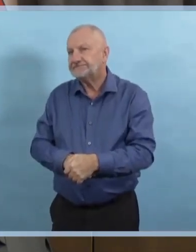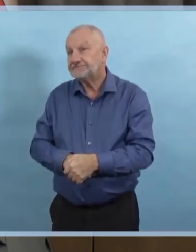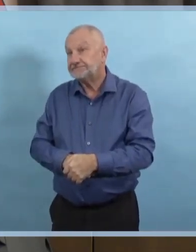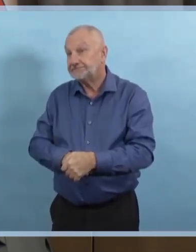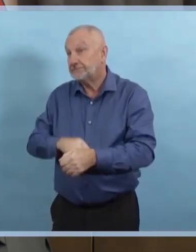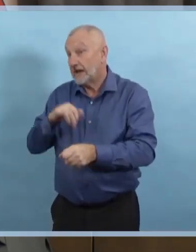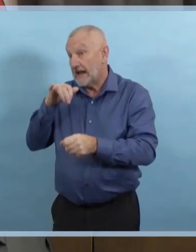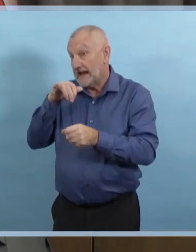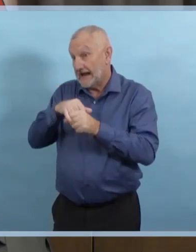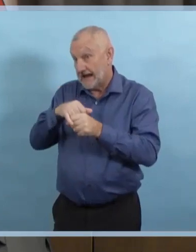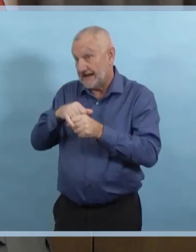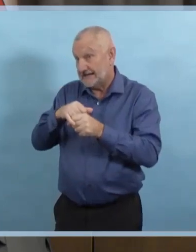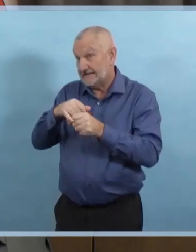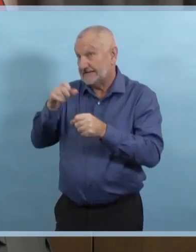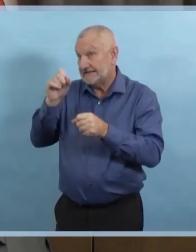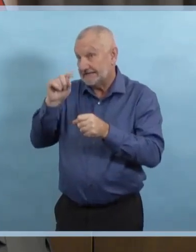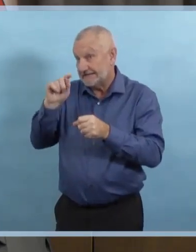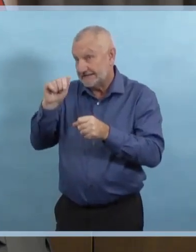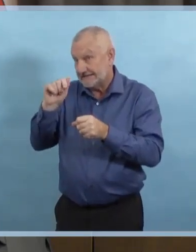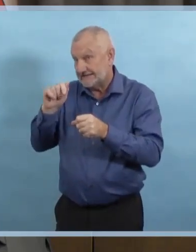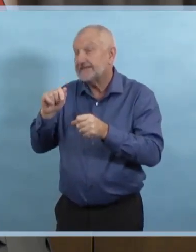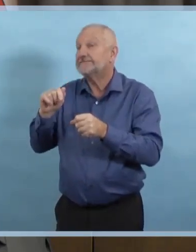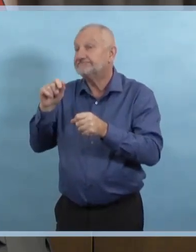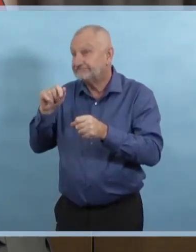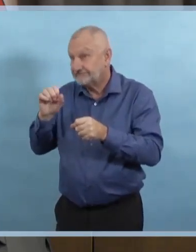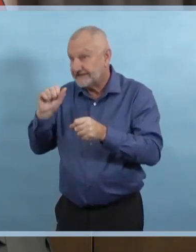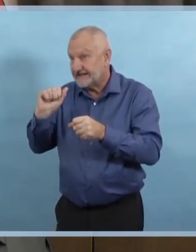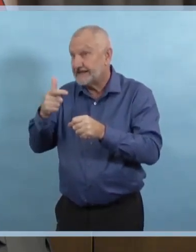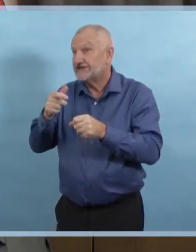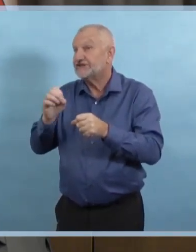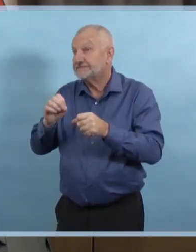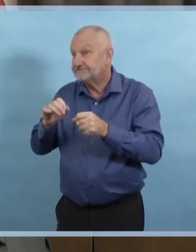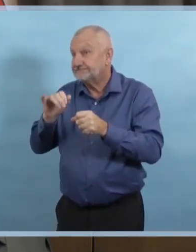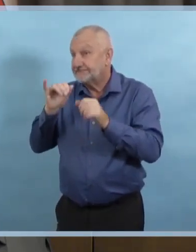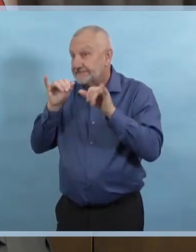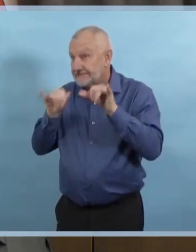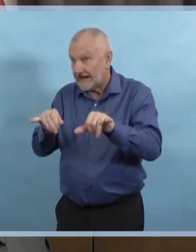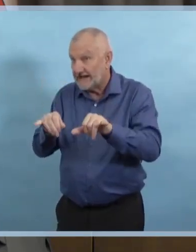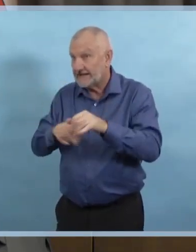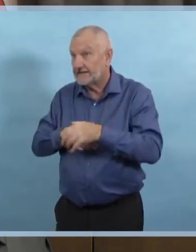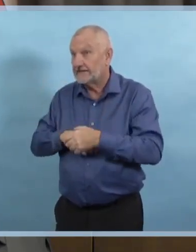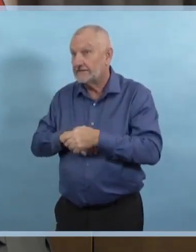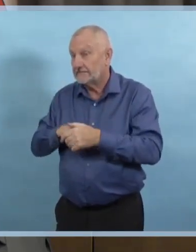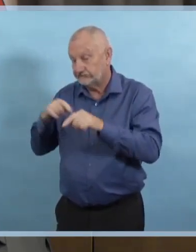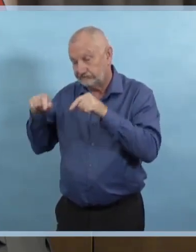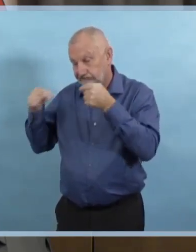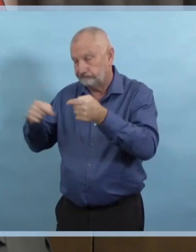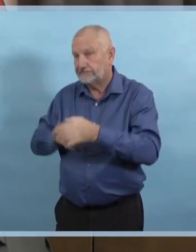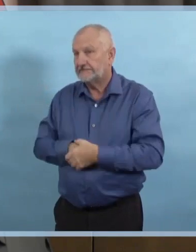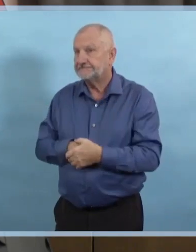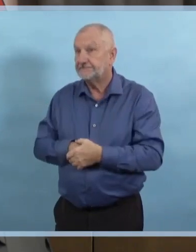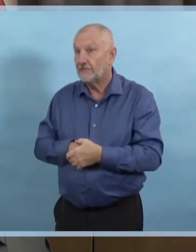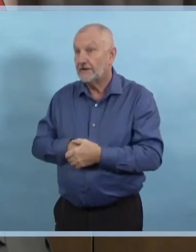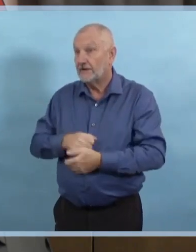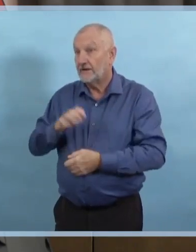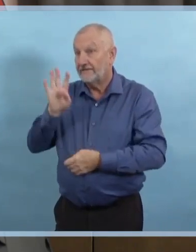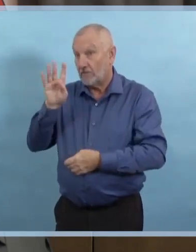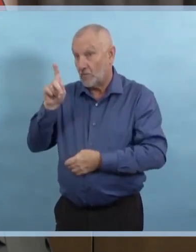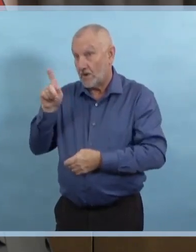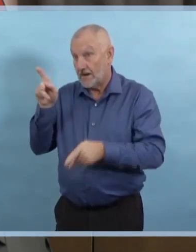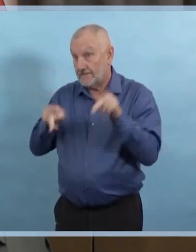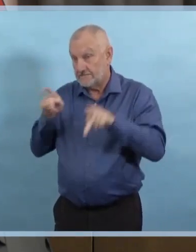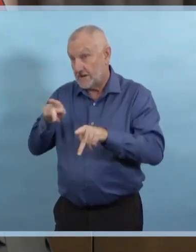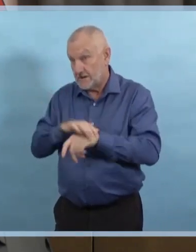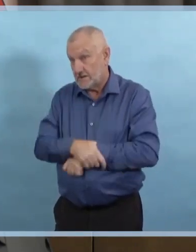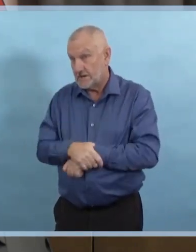Présentement, nous avons 41 personnes qui sont présentement dans le programme à l'hôtel et depuis l'ouverture